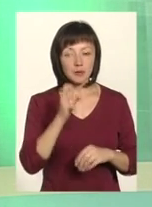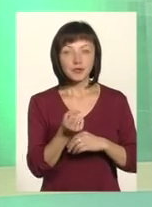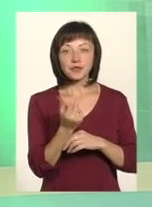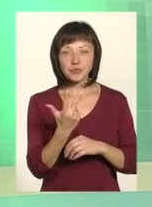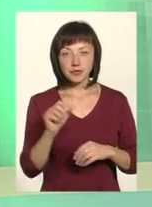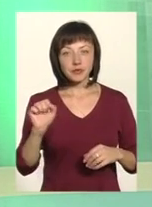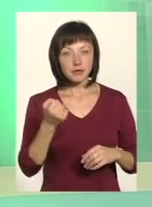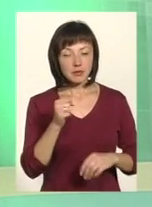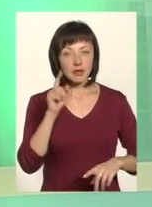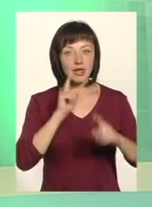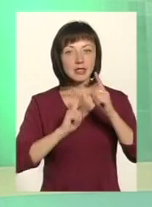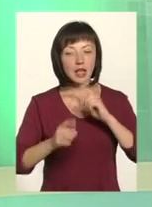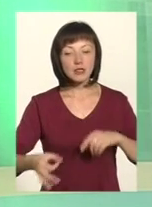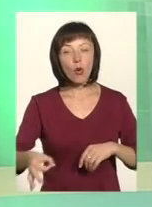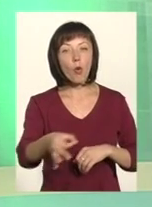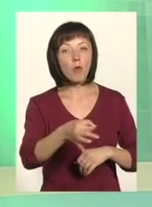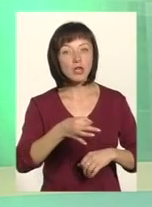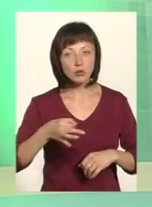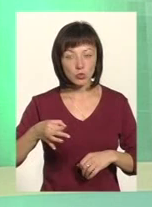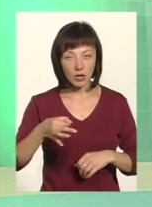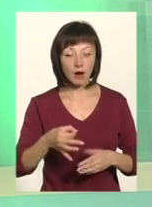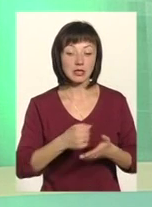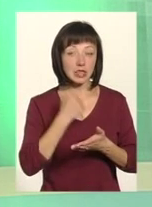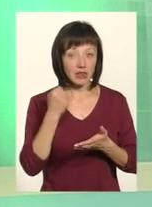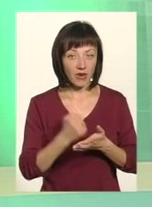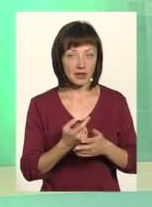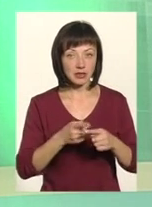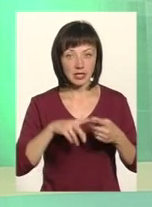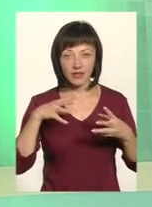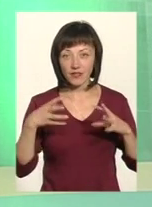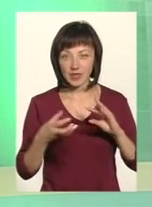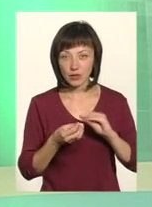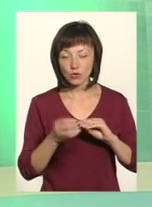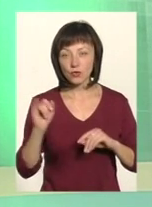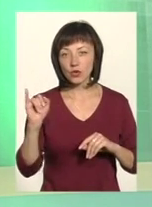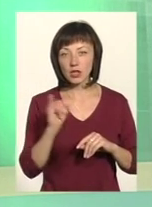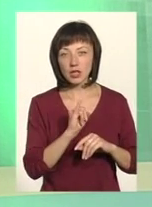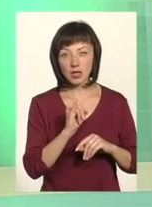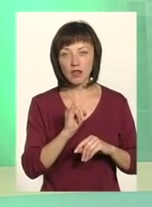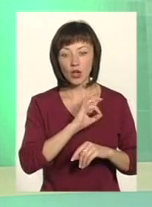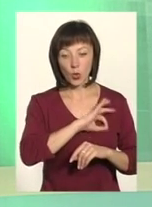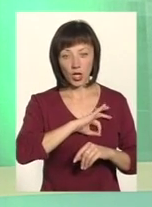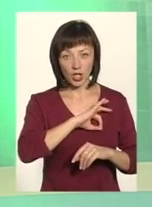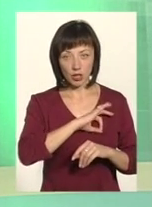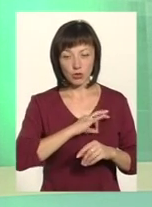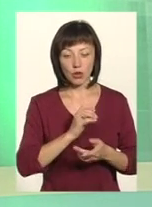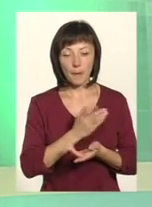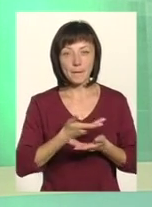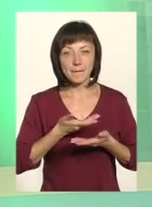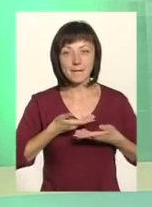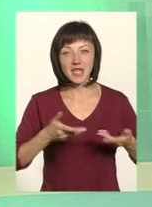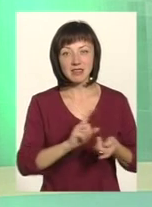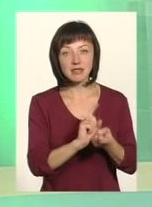сесія обласної ради нам затвердила цей висновок і практично, деюре, ми стали об'єднаною